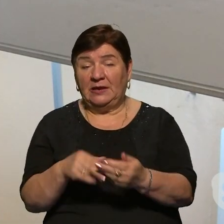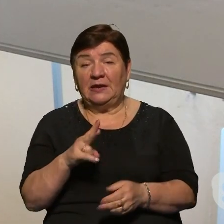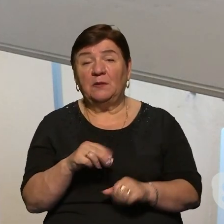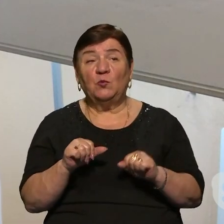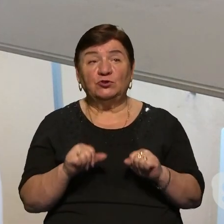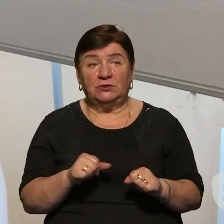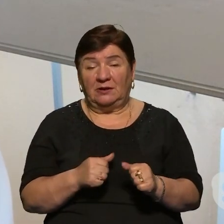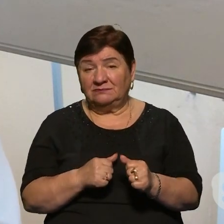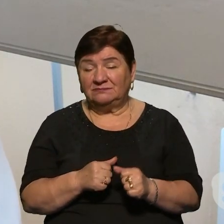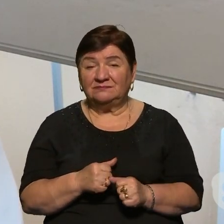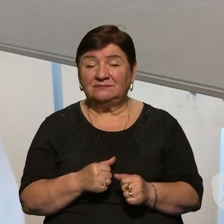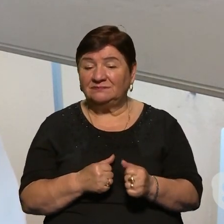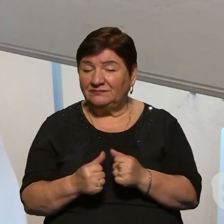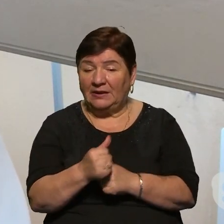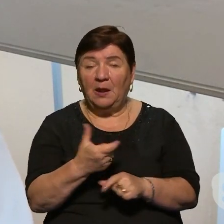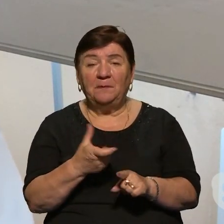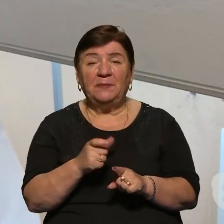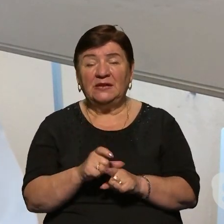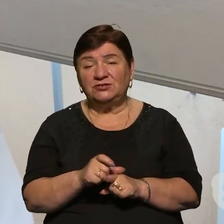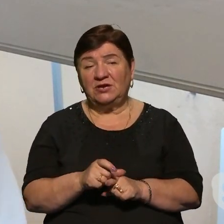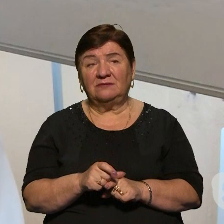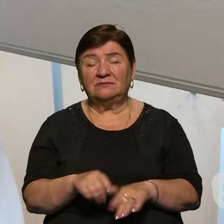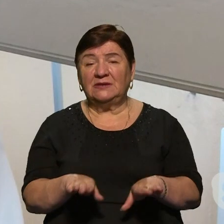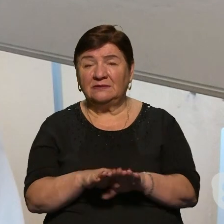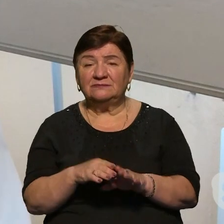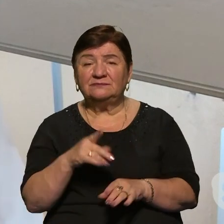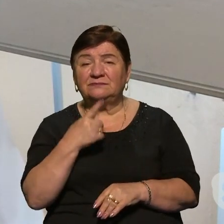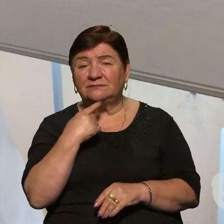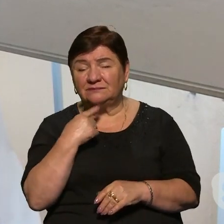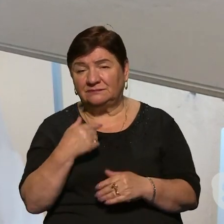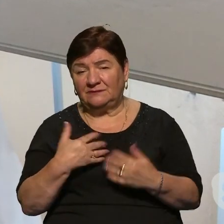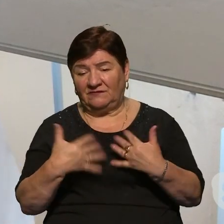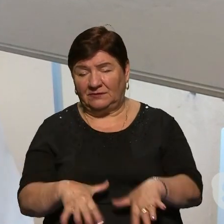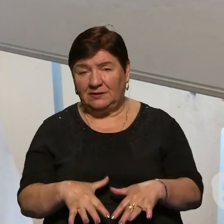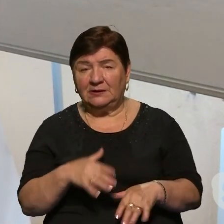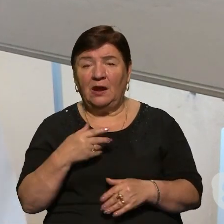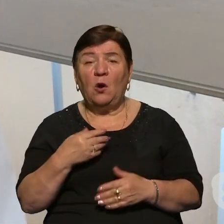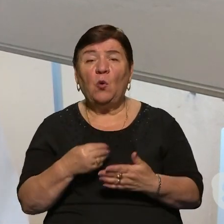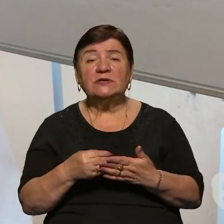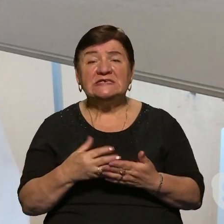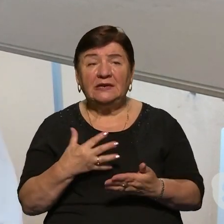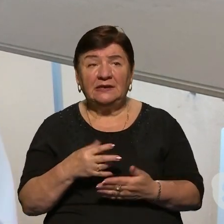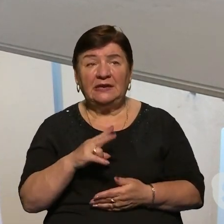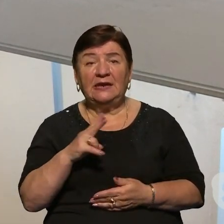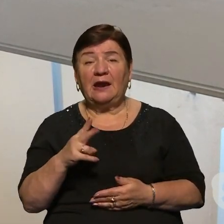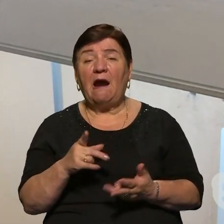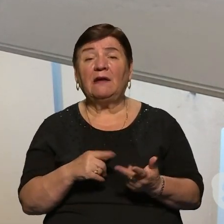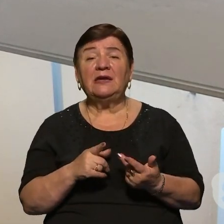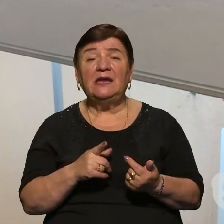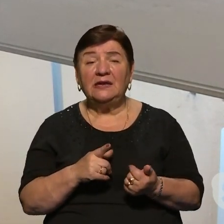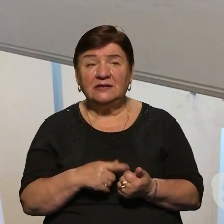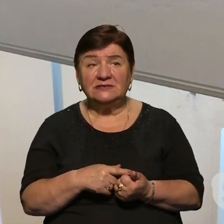запобігти, більше 60% пов'язані з кровотратою. Але оцінити, яка кількість,